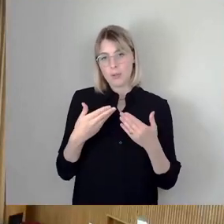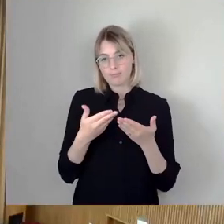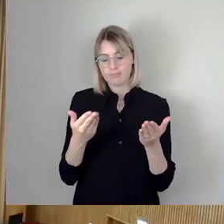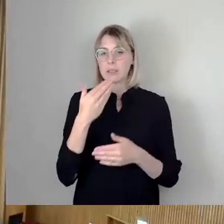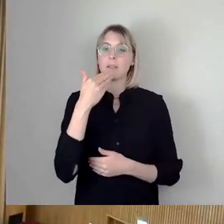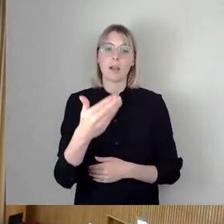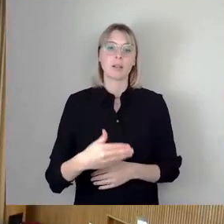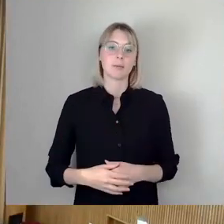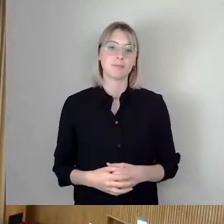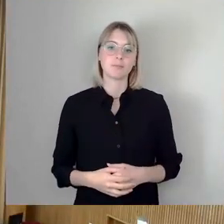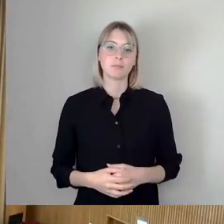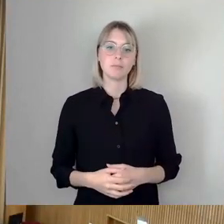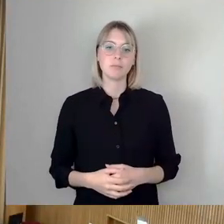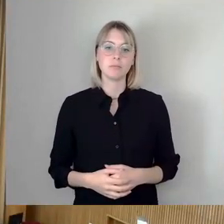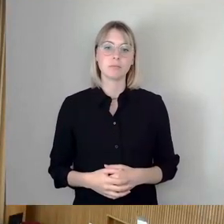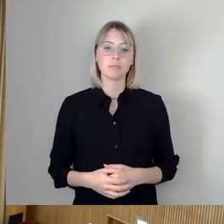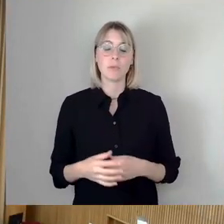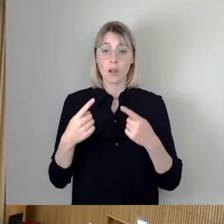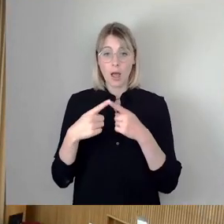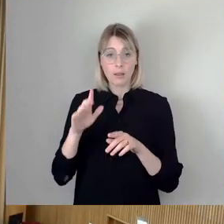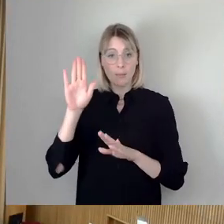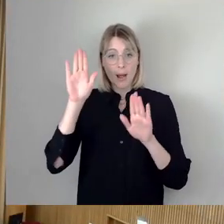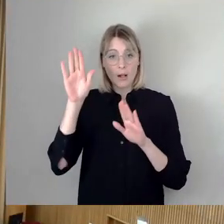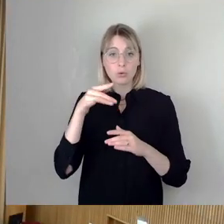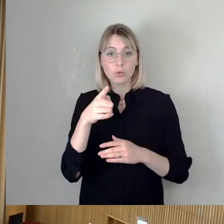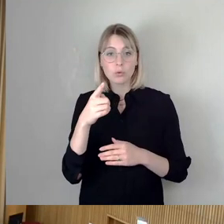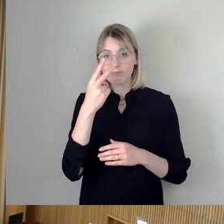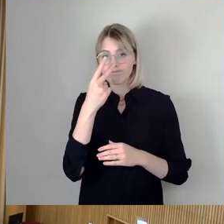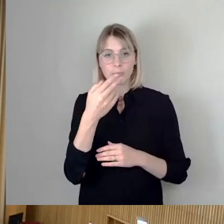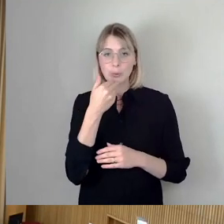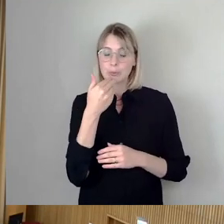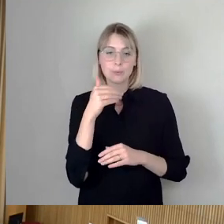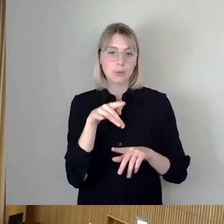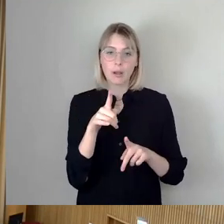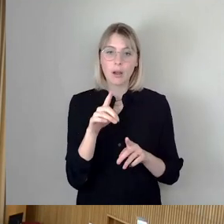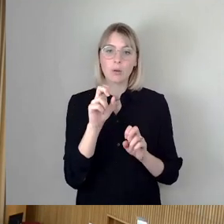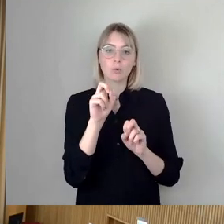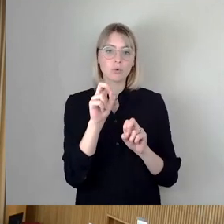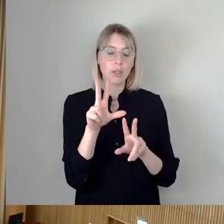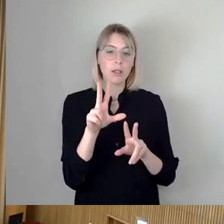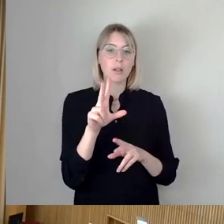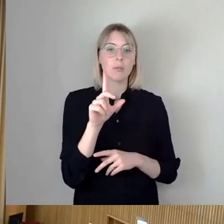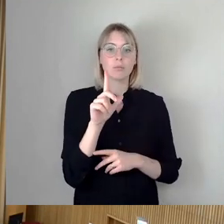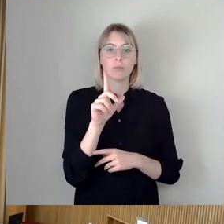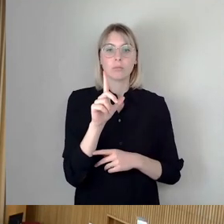So, weitere Wortmeldung sehe ich nicht. Herr Wege-Donau.